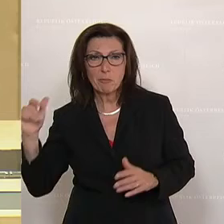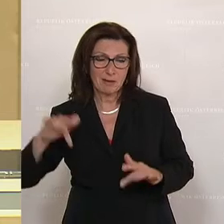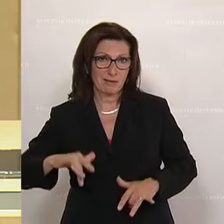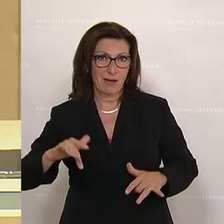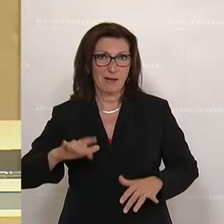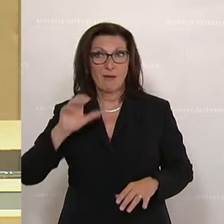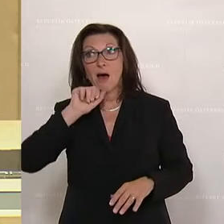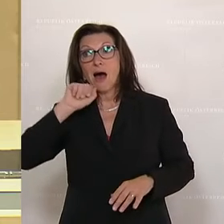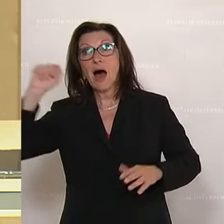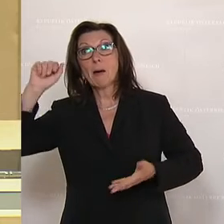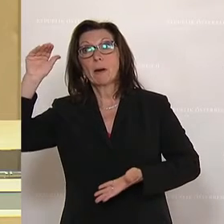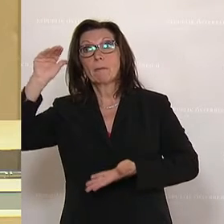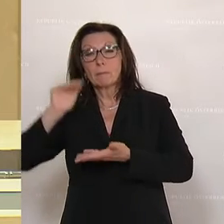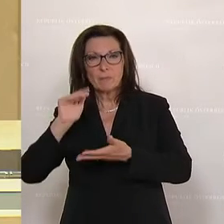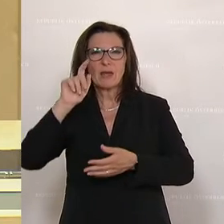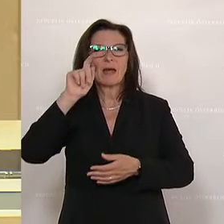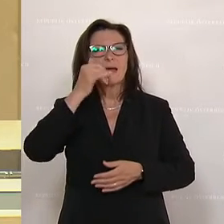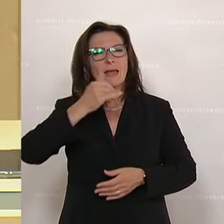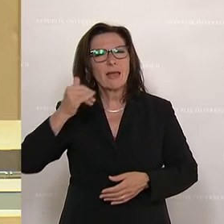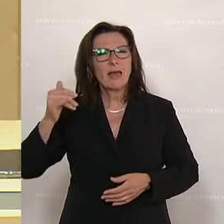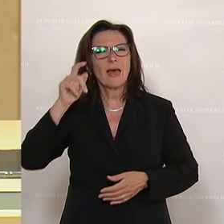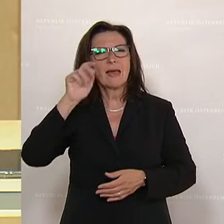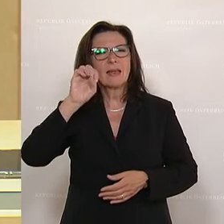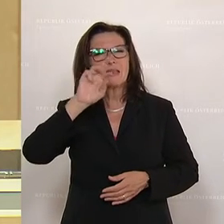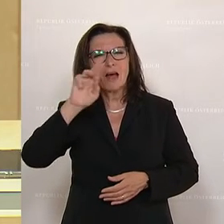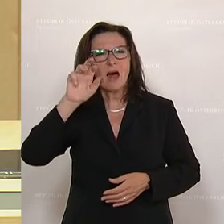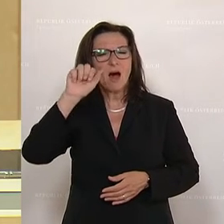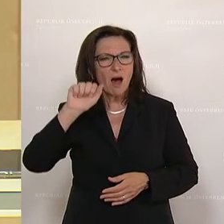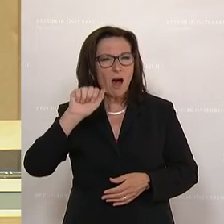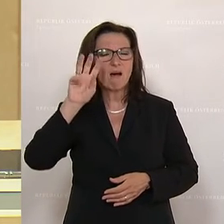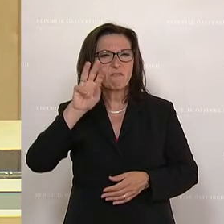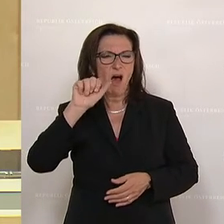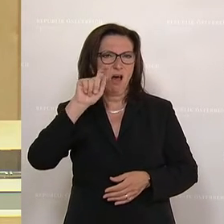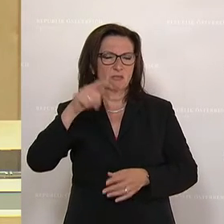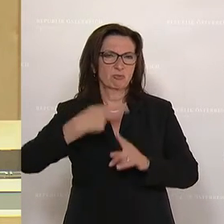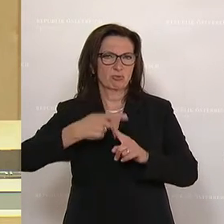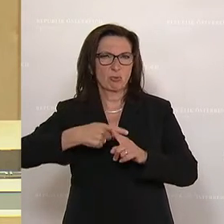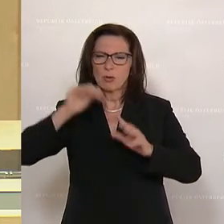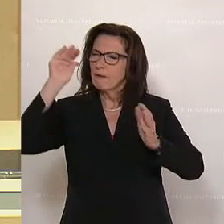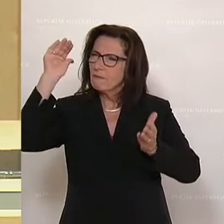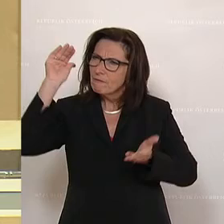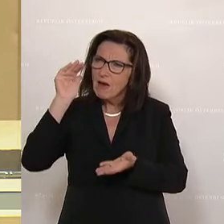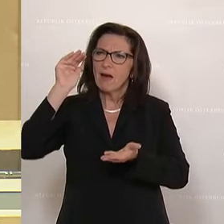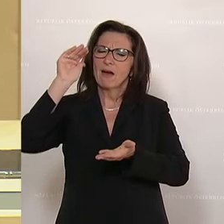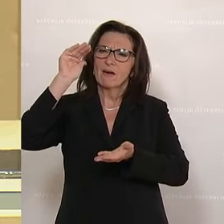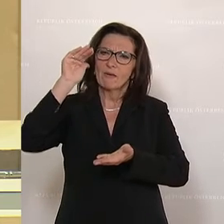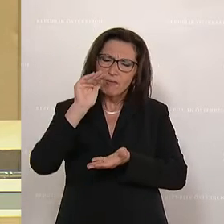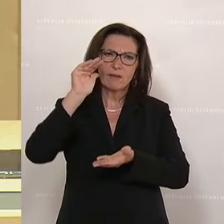Abhängigkeit, Terawattstunde für Terawattstunde brauchen wir alle Mittel. Und wir sind mit unserem Gas,